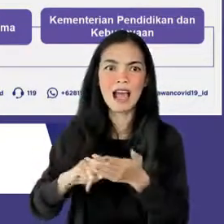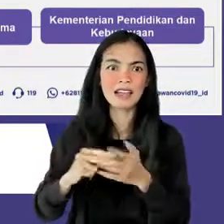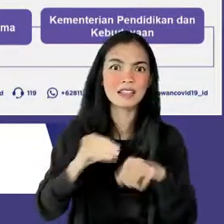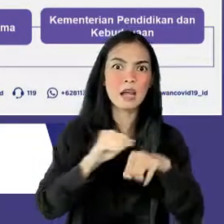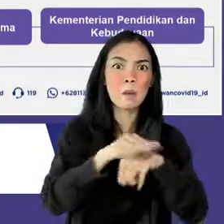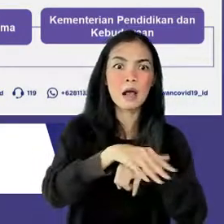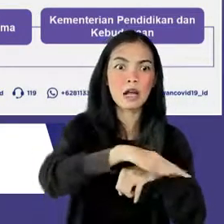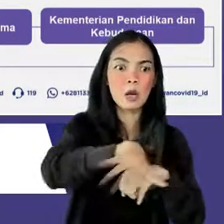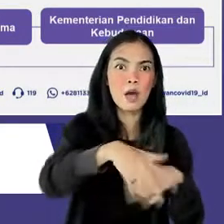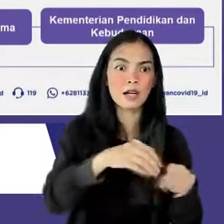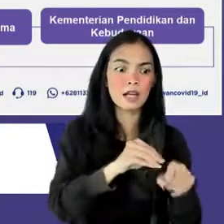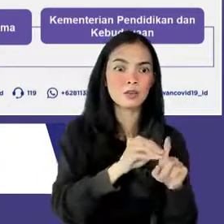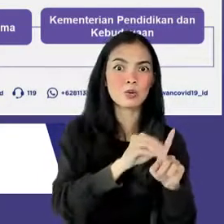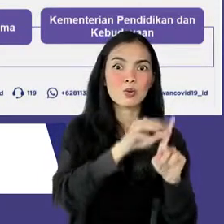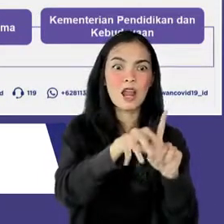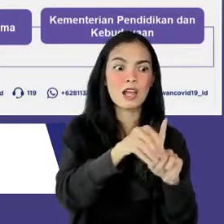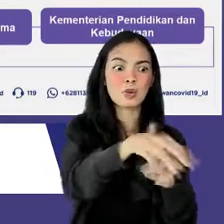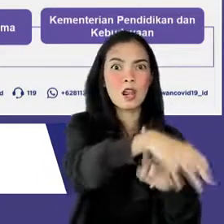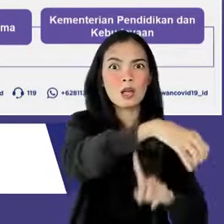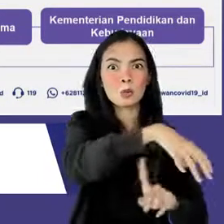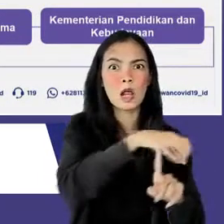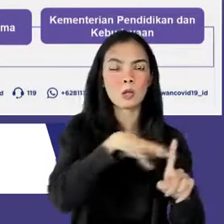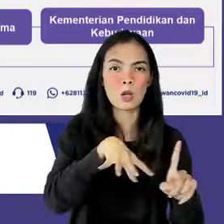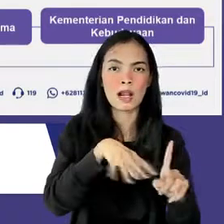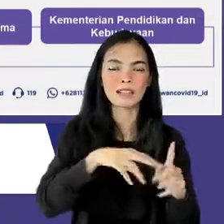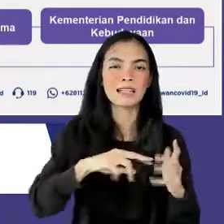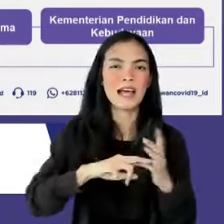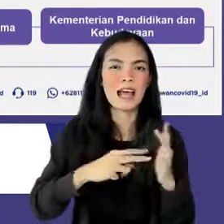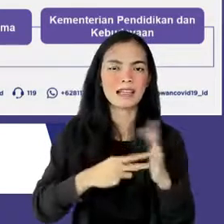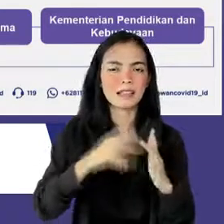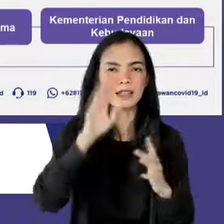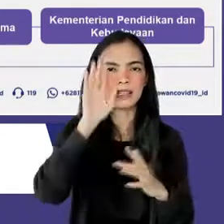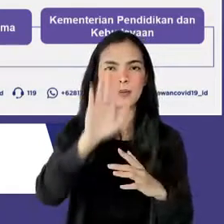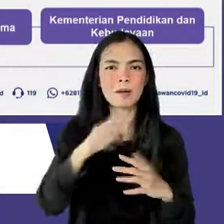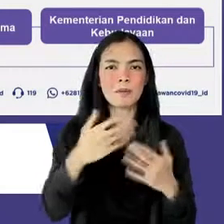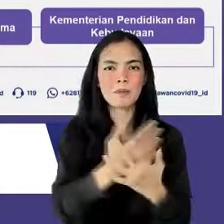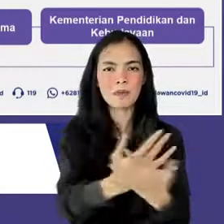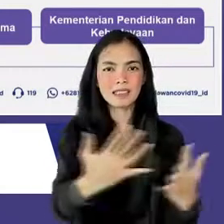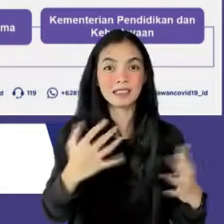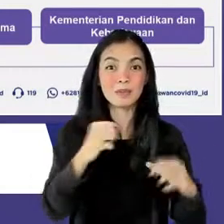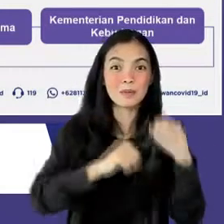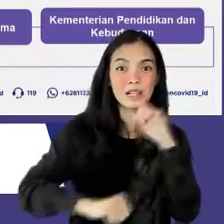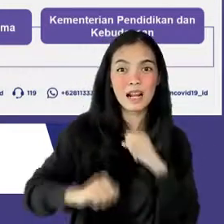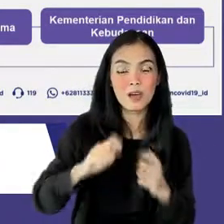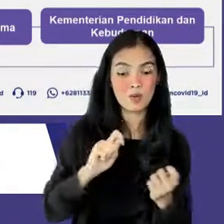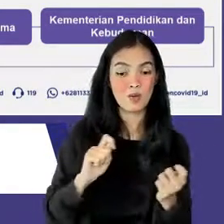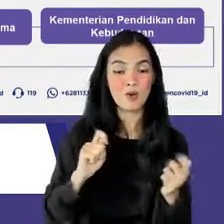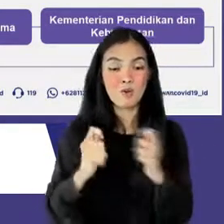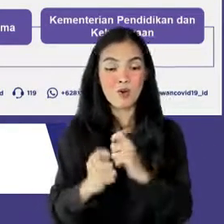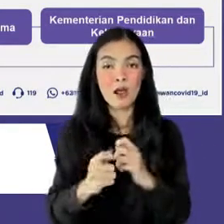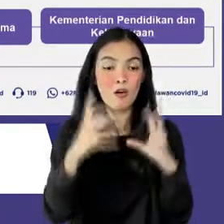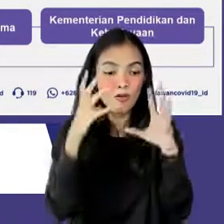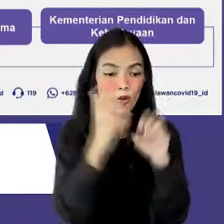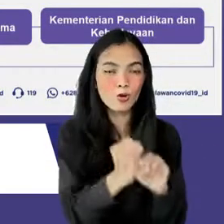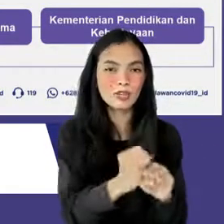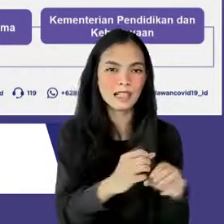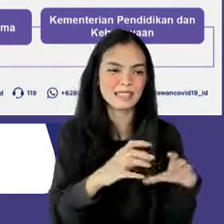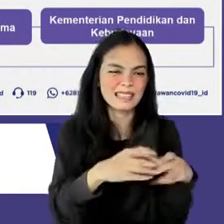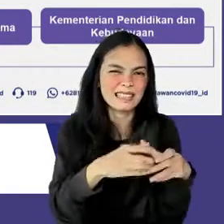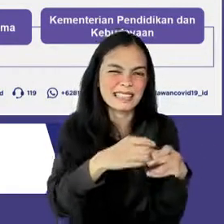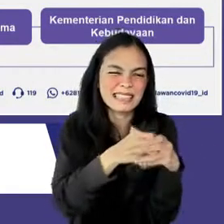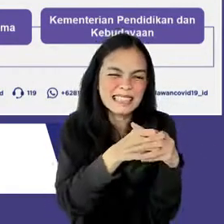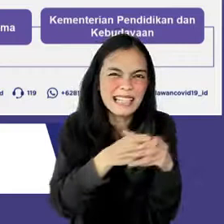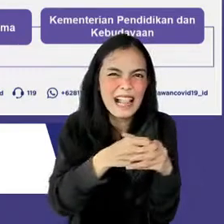Oleh karena itu, kedepannya, program perubahan perilaku masyarakat akan difokuskan di tingkatan terkecil dengan